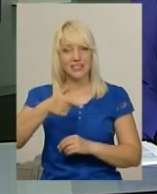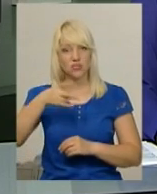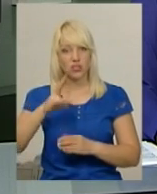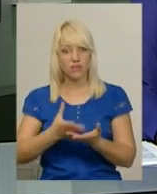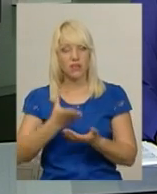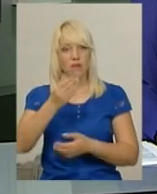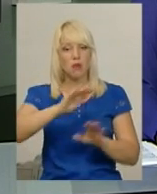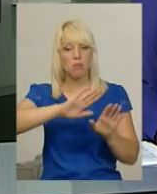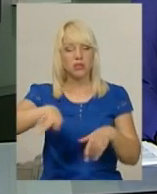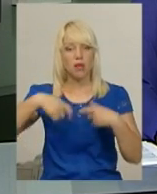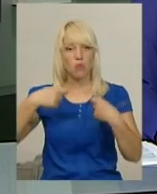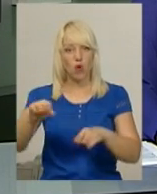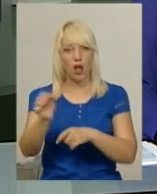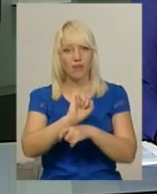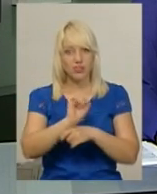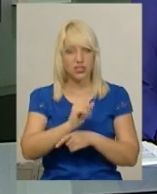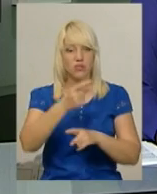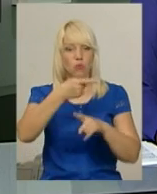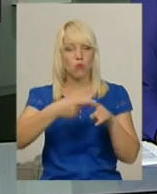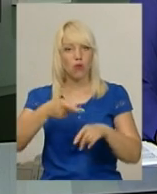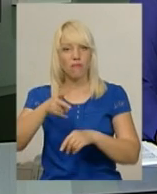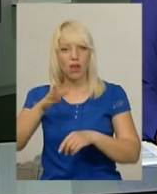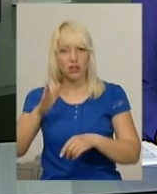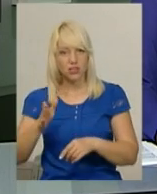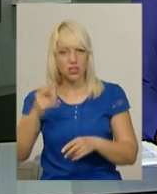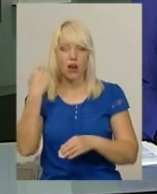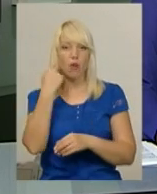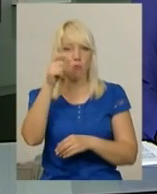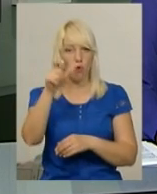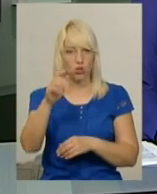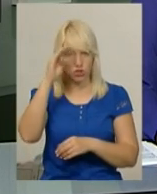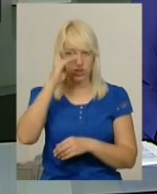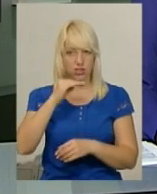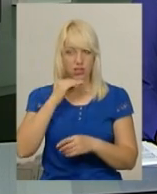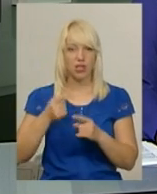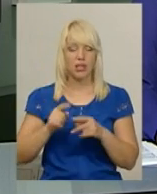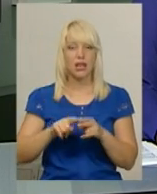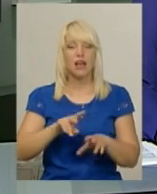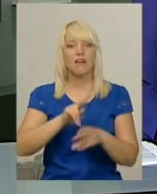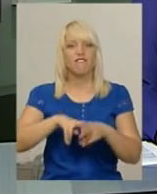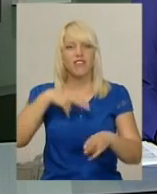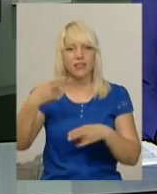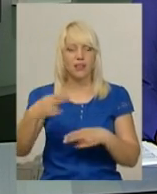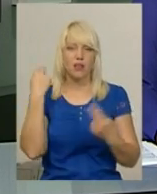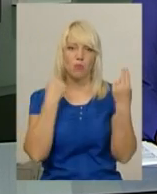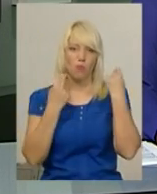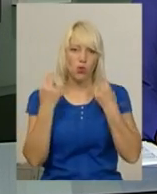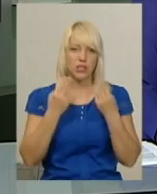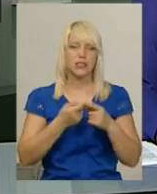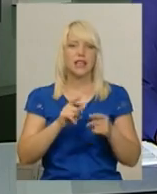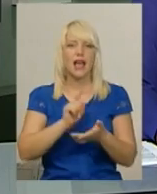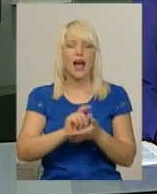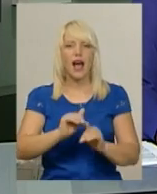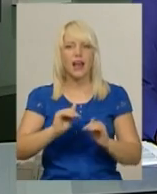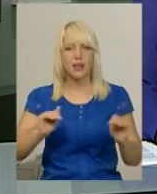виплатили після продажу автівки та половини квартири боржника. За п'ять місяців в області погасили борги зі сплати аліментів у сумі 66